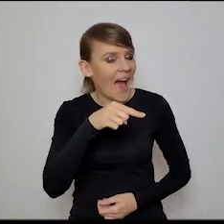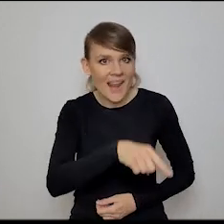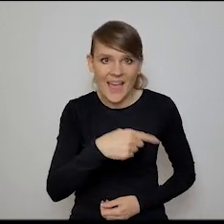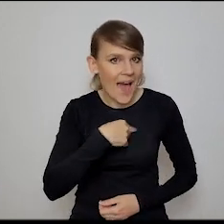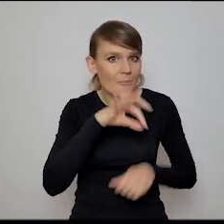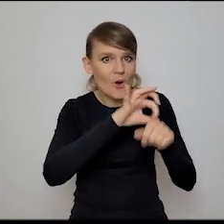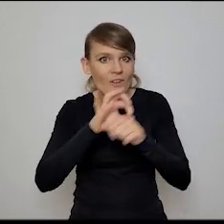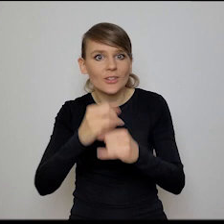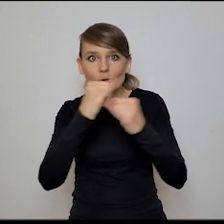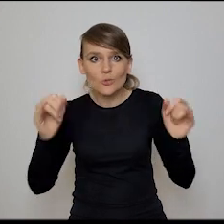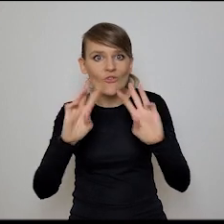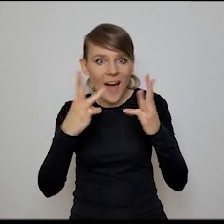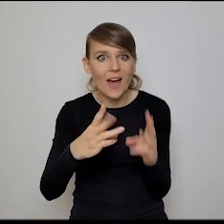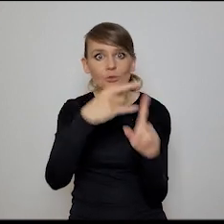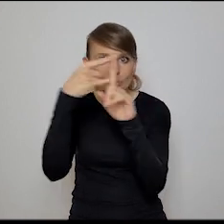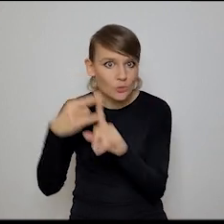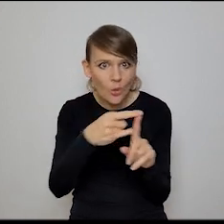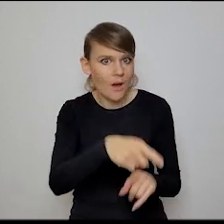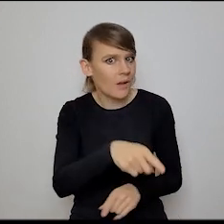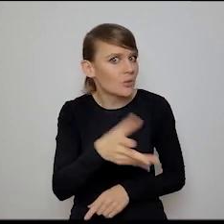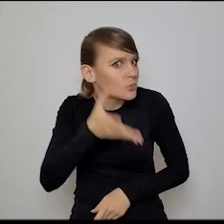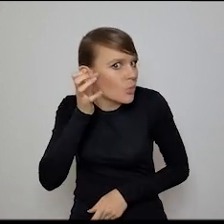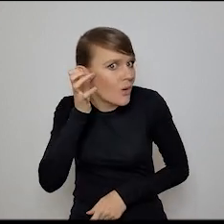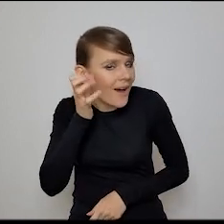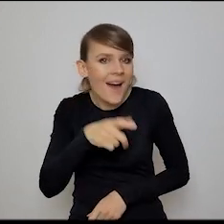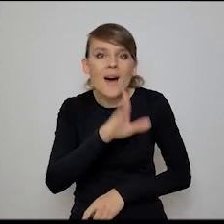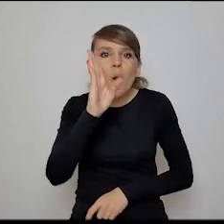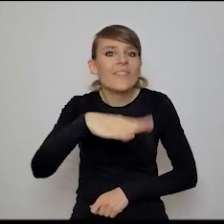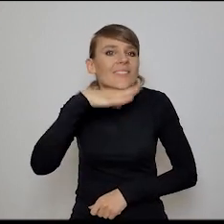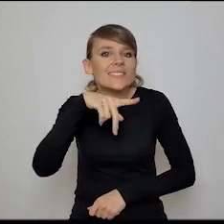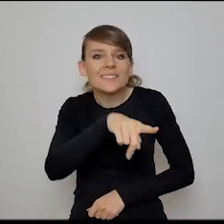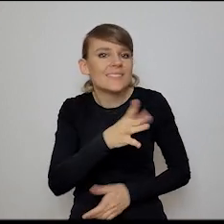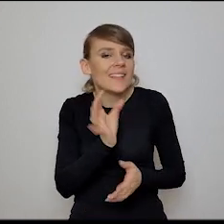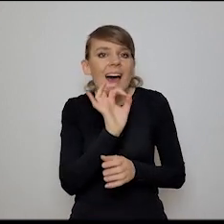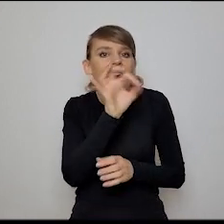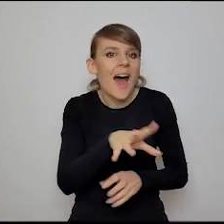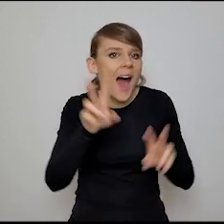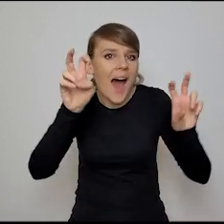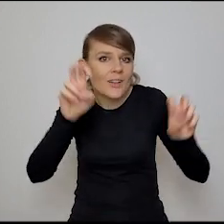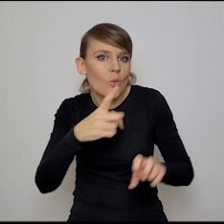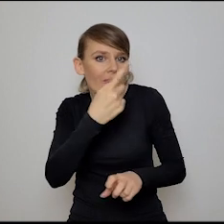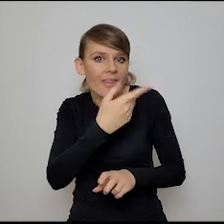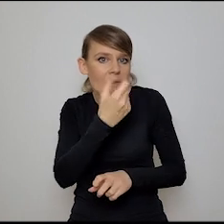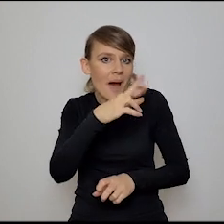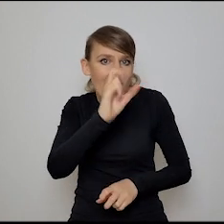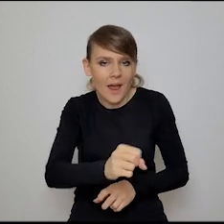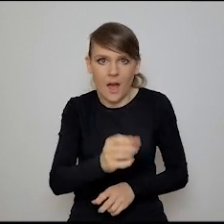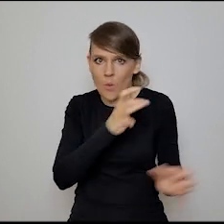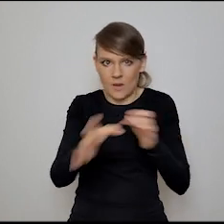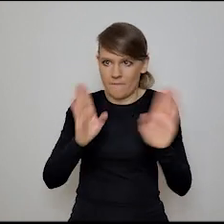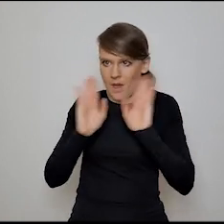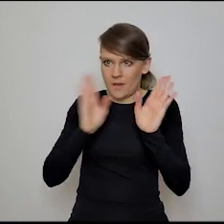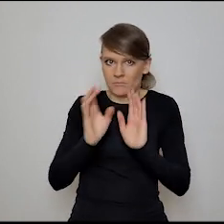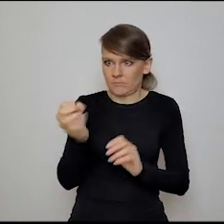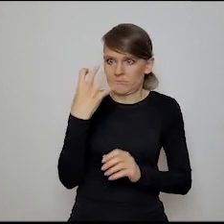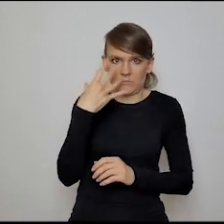prowadzę wszystkie warsztaty przez Zooma i potem, bach, wiesz, wystarczy, że rzucisz hasło jakiejś marki i zaraz dostajesz, wiesz, na Facebooku